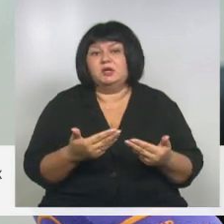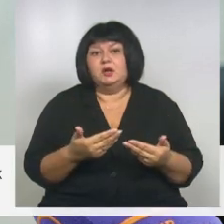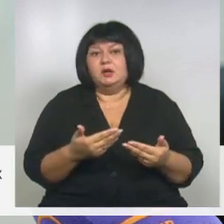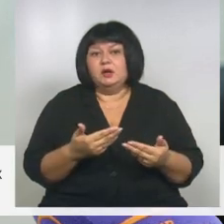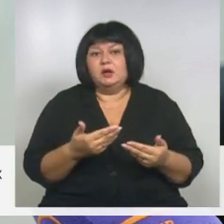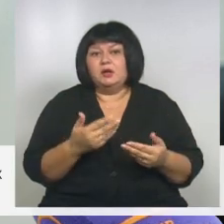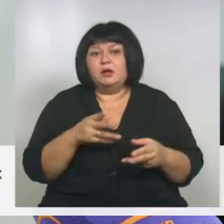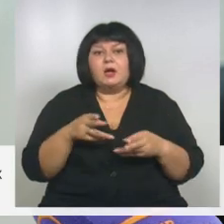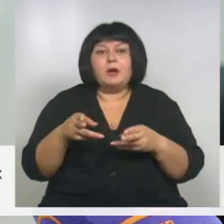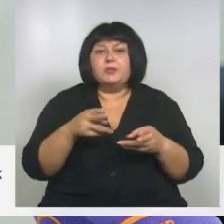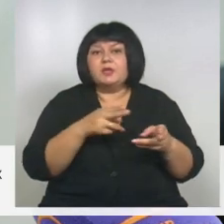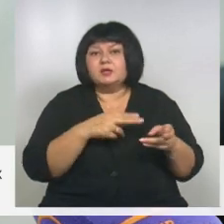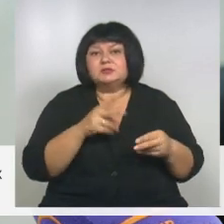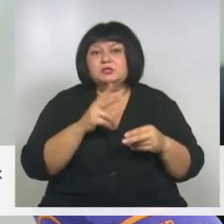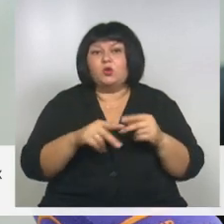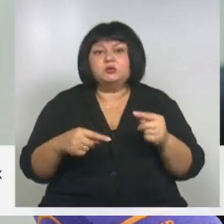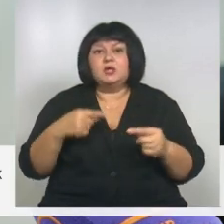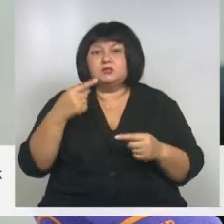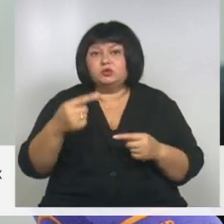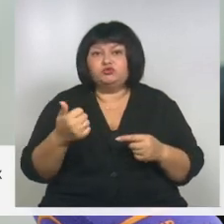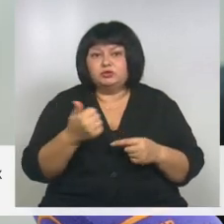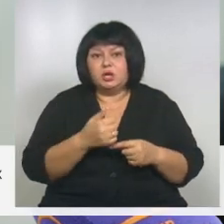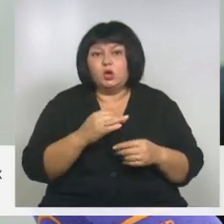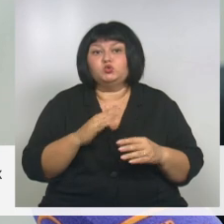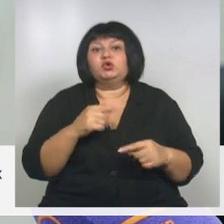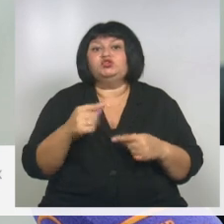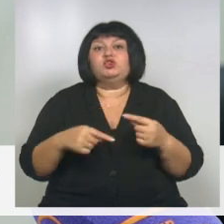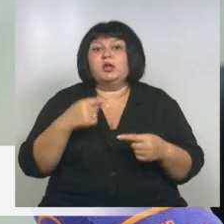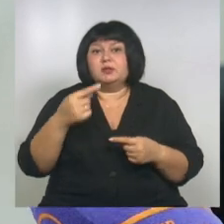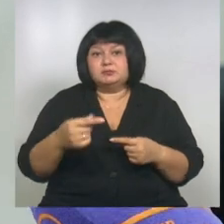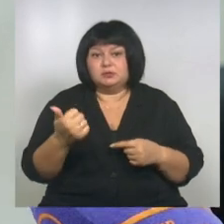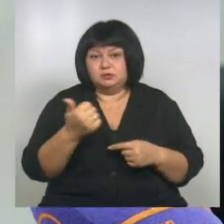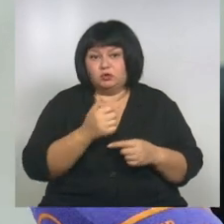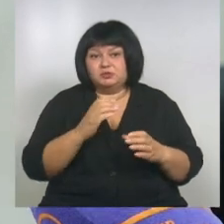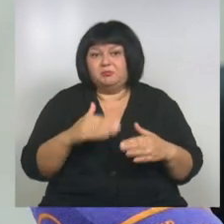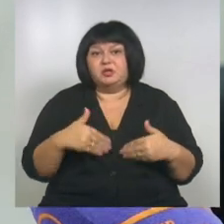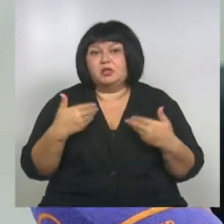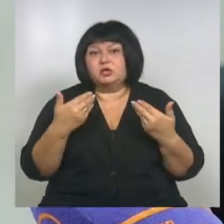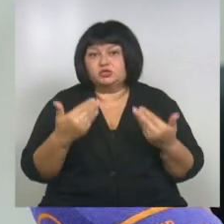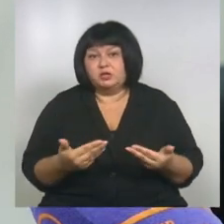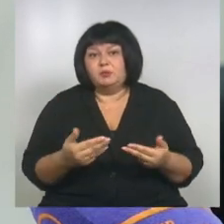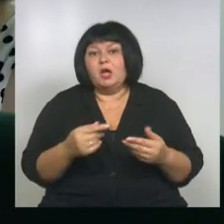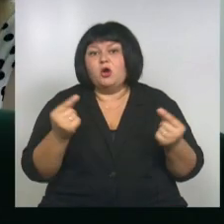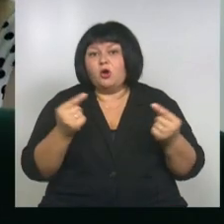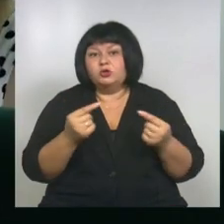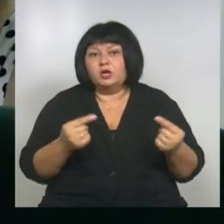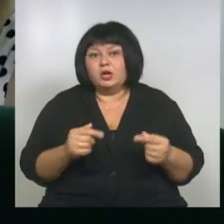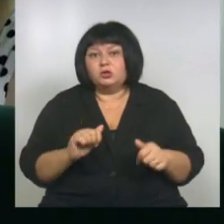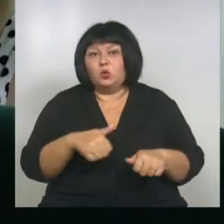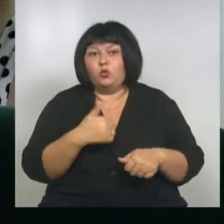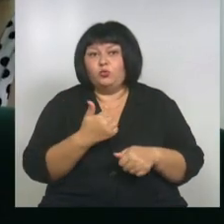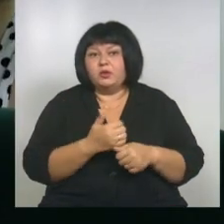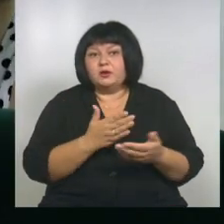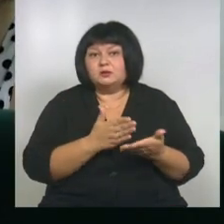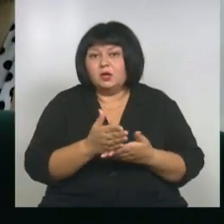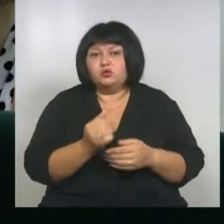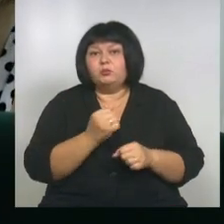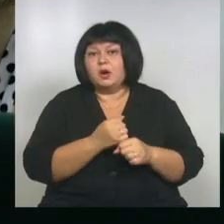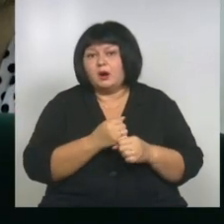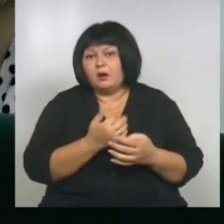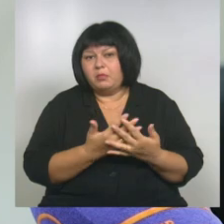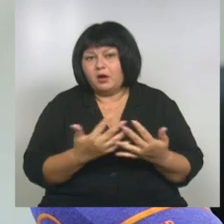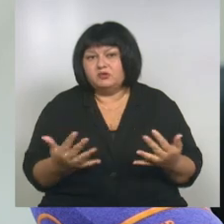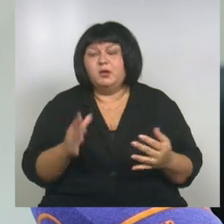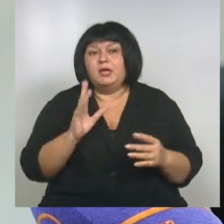объезды закончим на следующей неделе и уже через неделю с предложениями конкретными к губернатору выходим, прорабатываем и